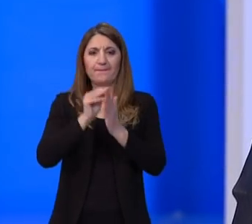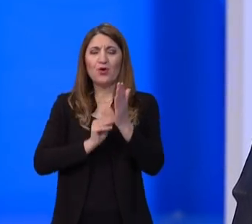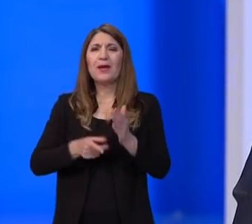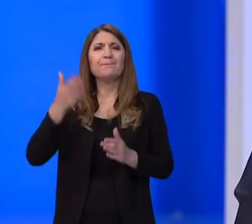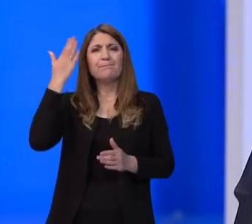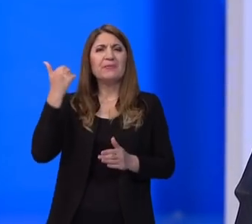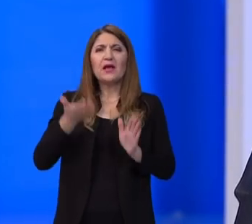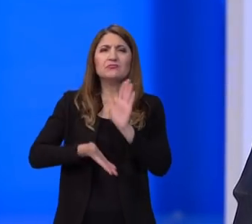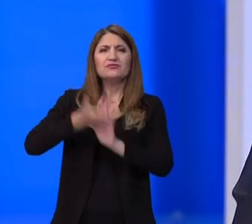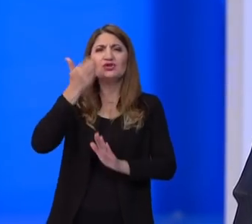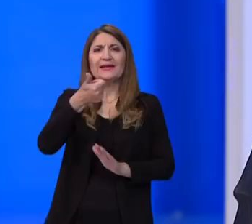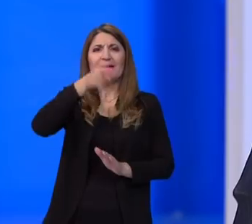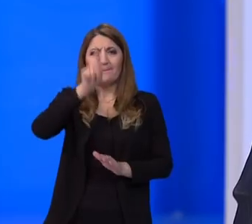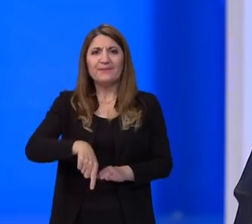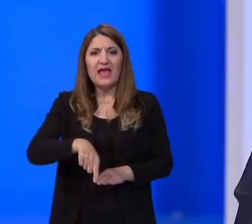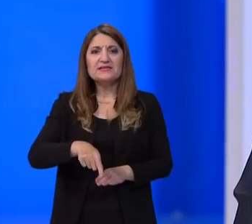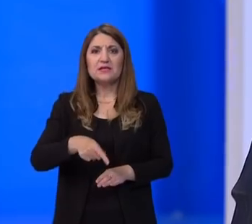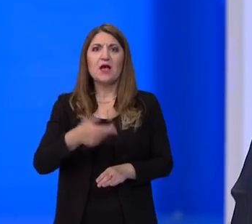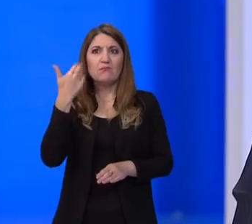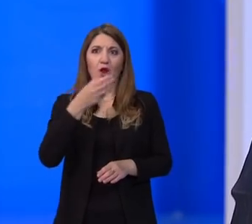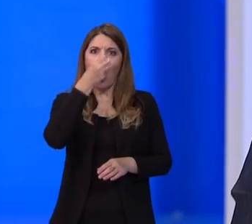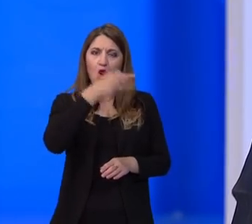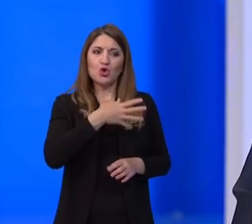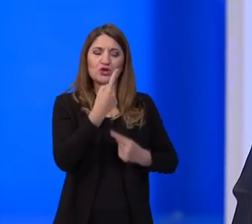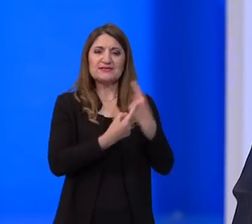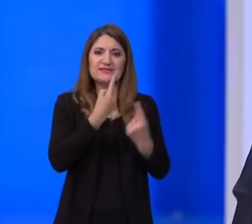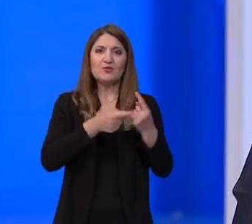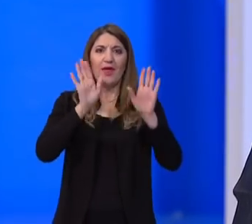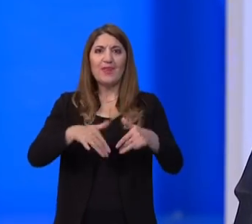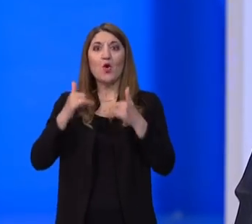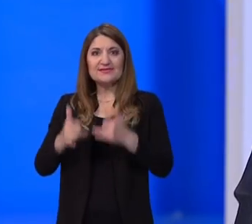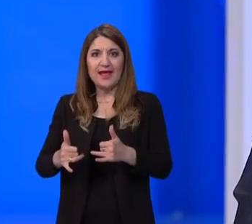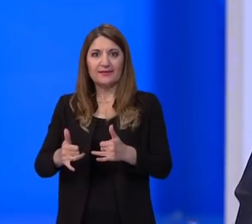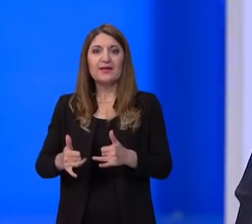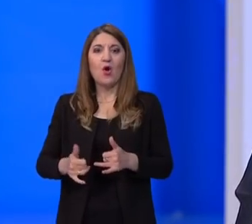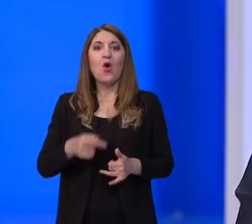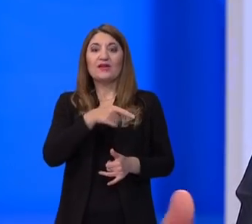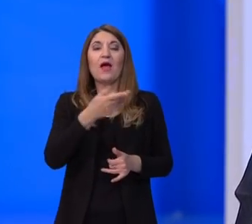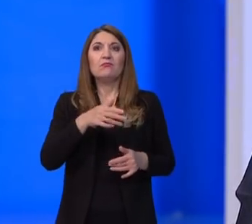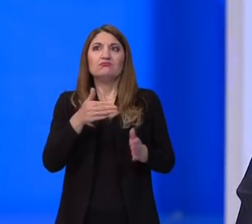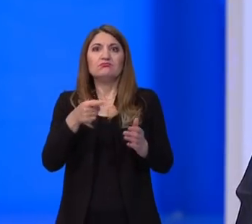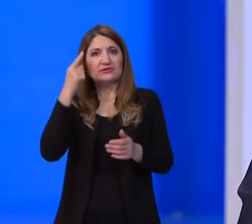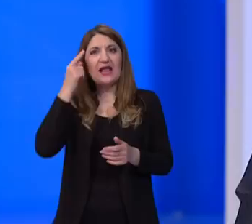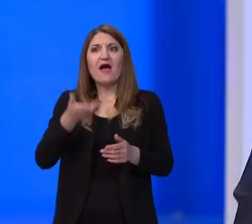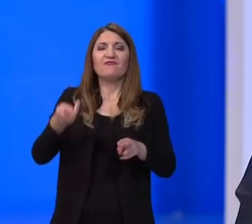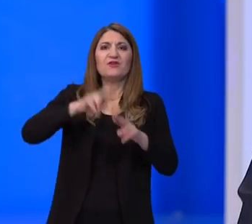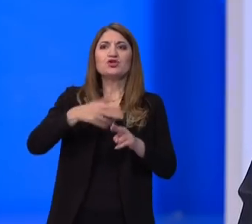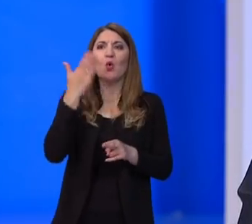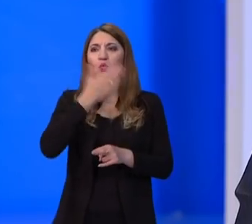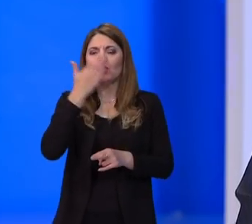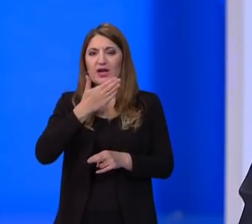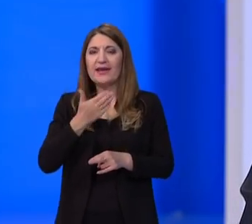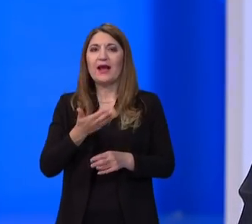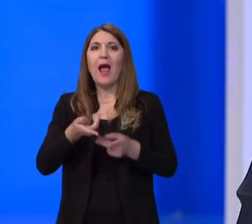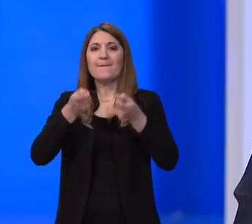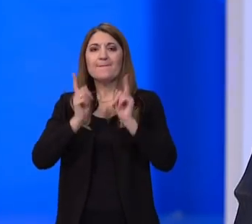prije mjesec dana kad su prilike bile puno lošije i tad smo imali scenari za puno veći broj učenika za koje smo predpostavljali